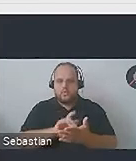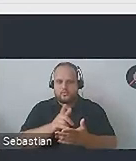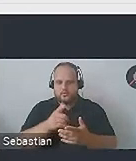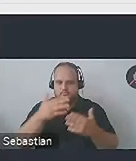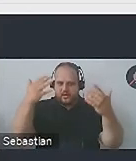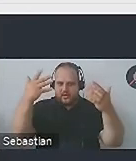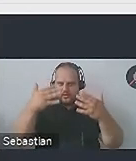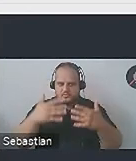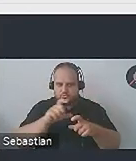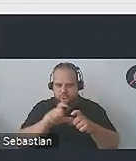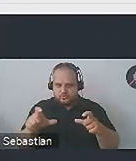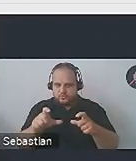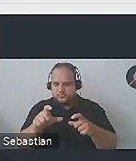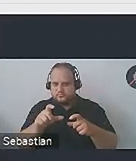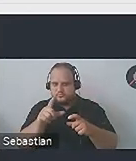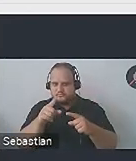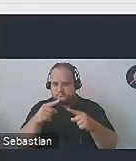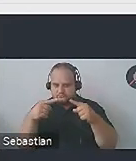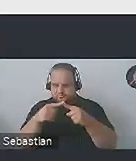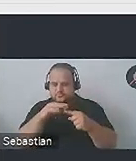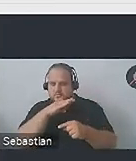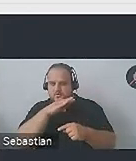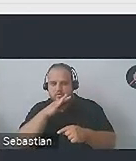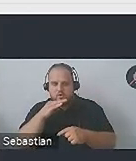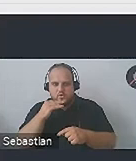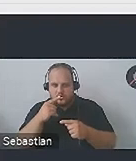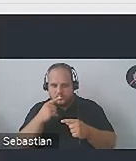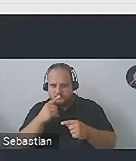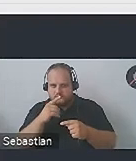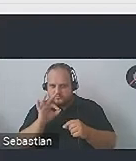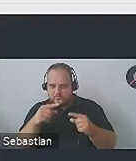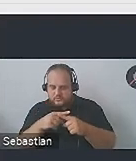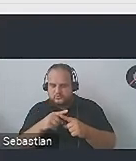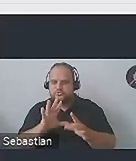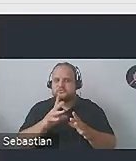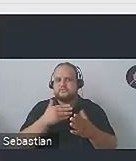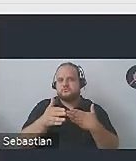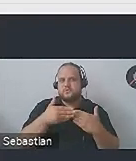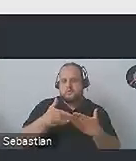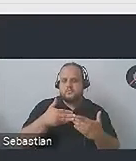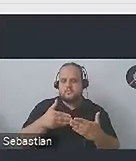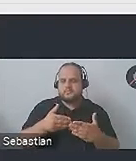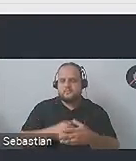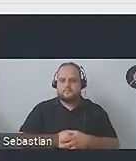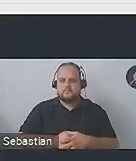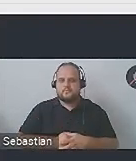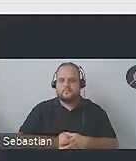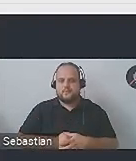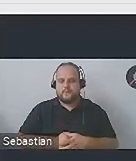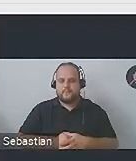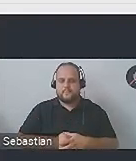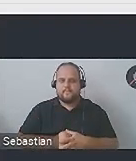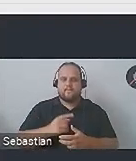przywołanymi kolorami jest odpowiedni, czy też za niski. W lewym górnym rogu